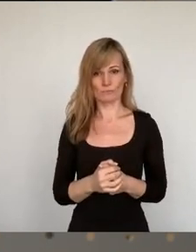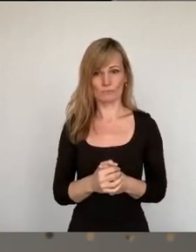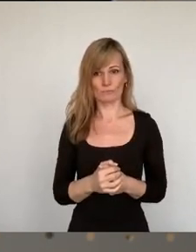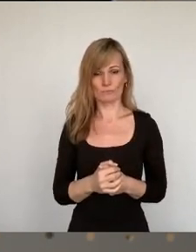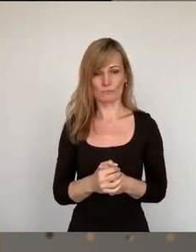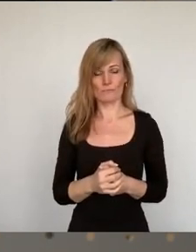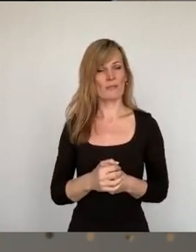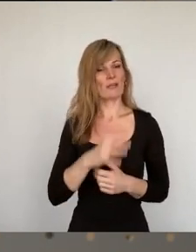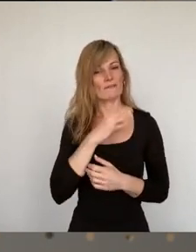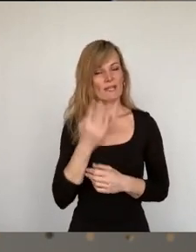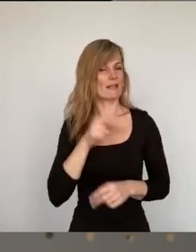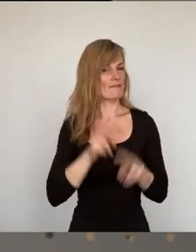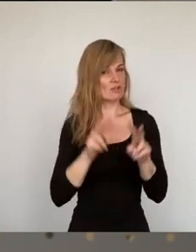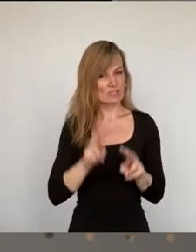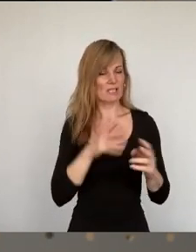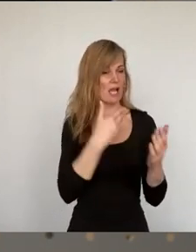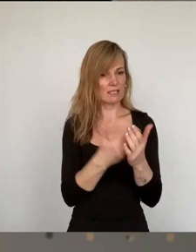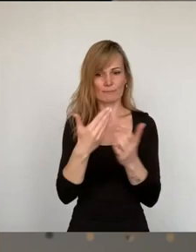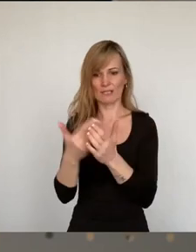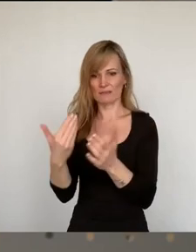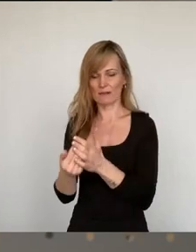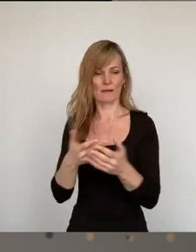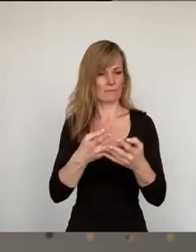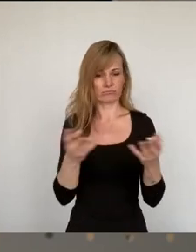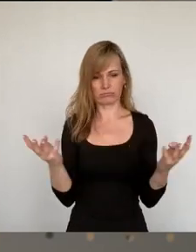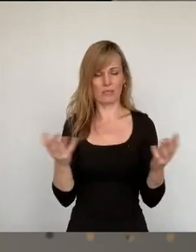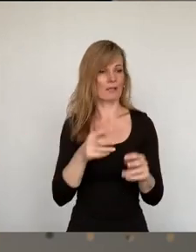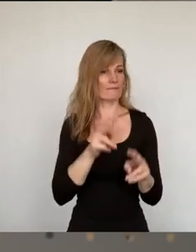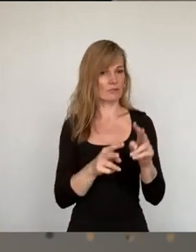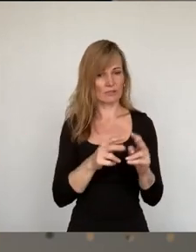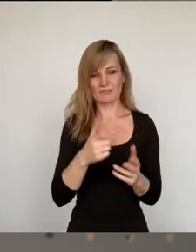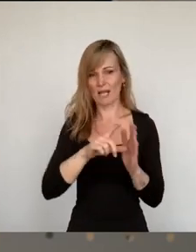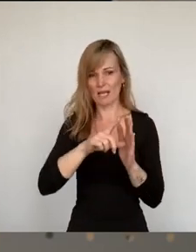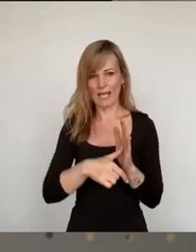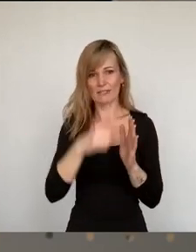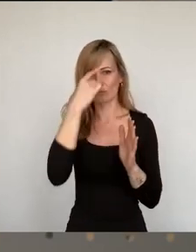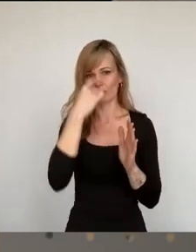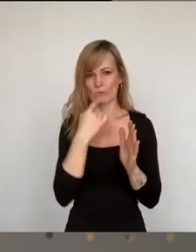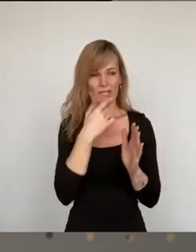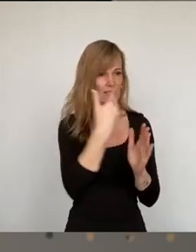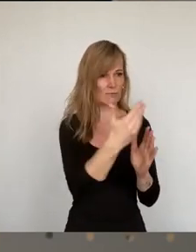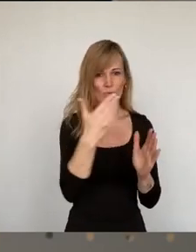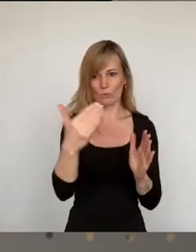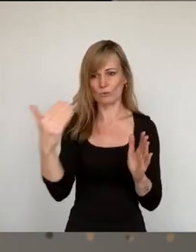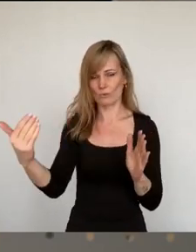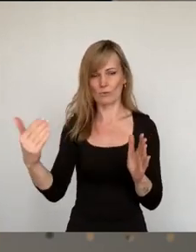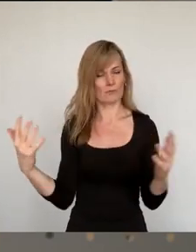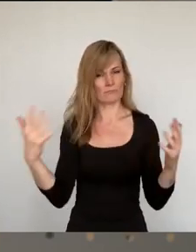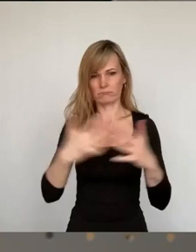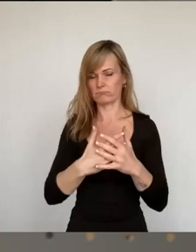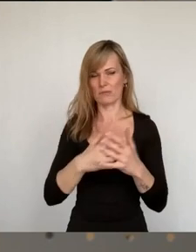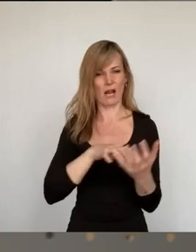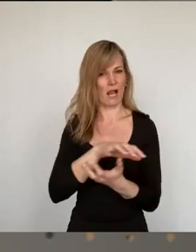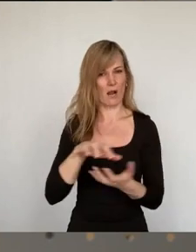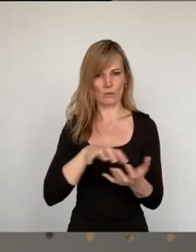verschiedenen Anbietern und verschiedenen Leistungsprofilen führt ins Chaos. Und deshalb begrüße ich es ausdrücklich,